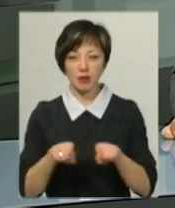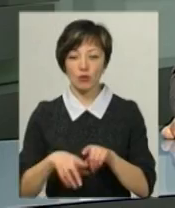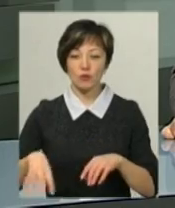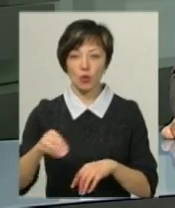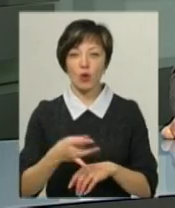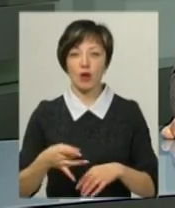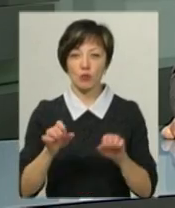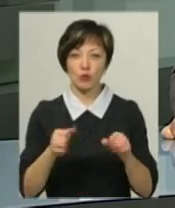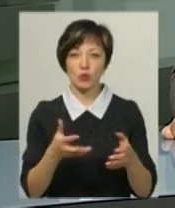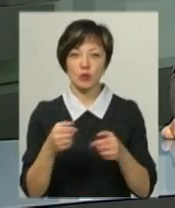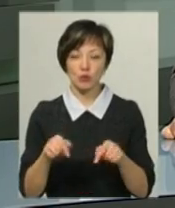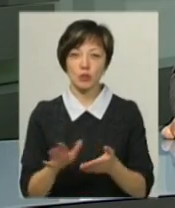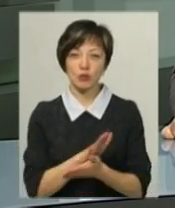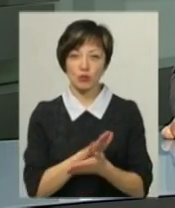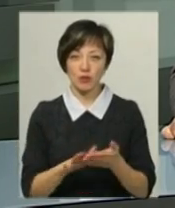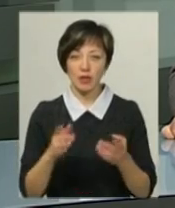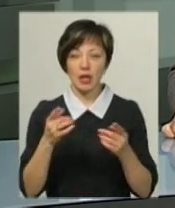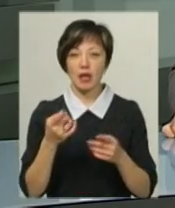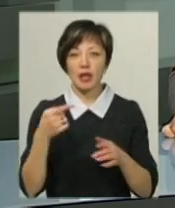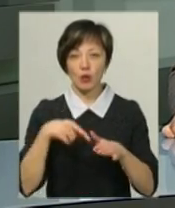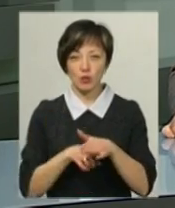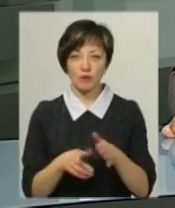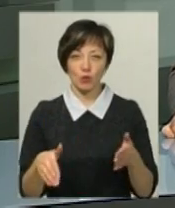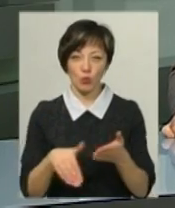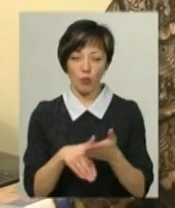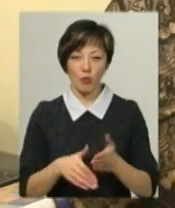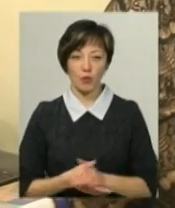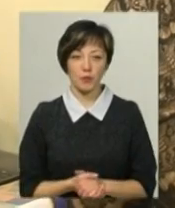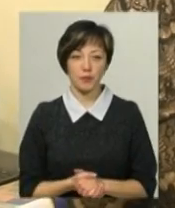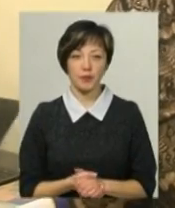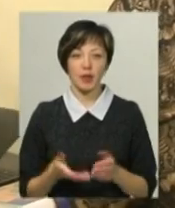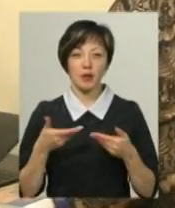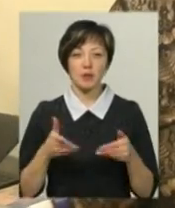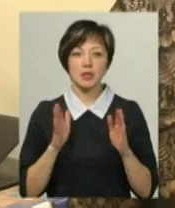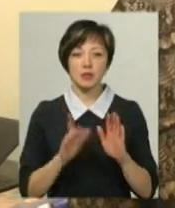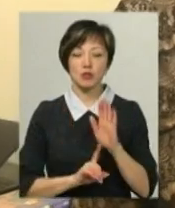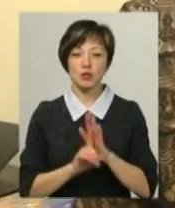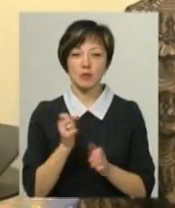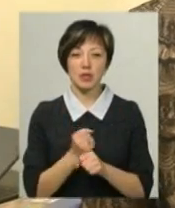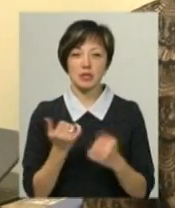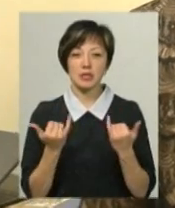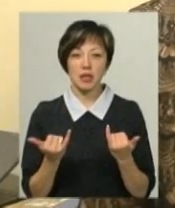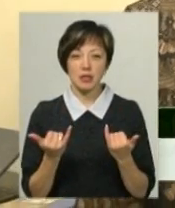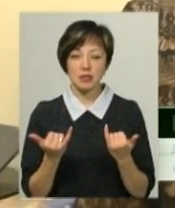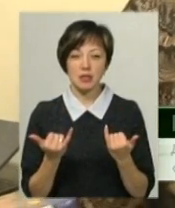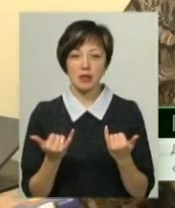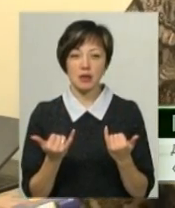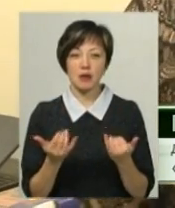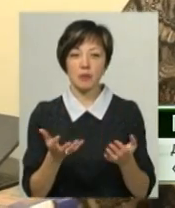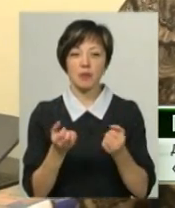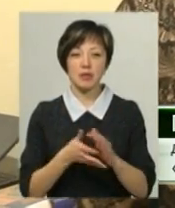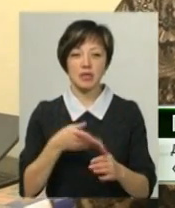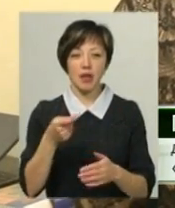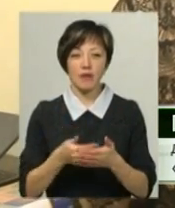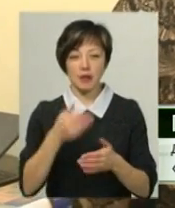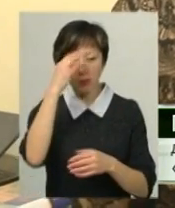з усього району, можуть отримати тут безкоштовну інклюзивну допомогу. Ми тільки почали працювати. Ми зараз приймаємо заяви від